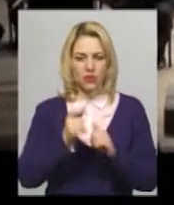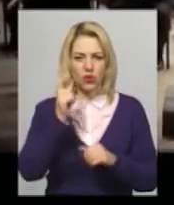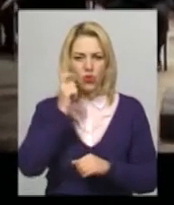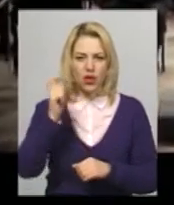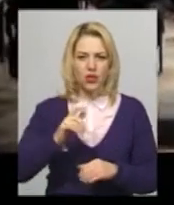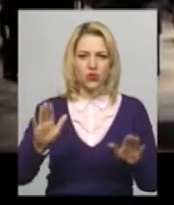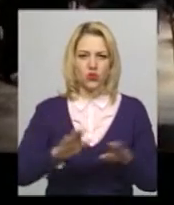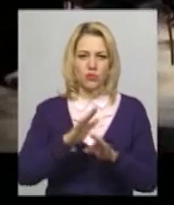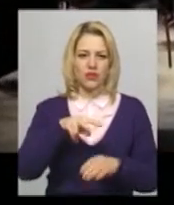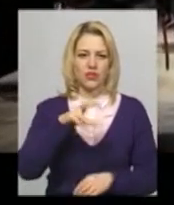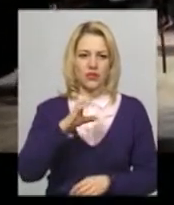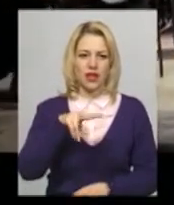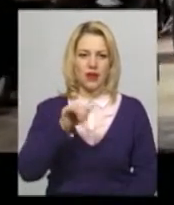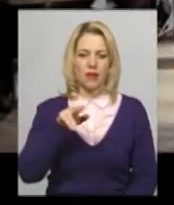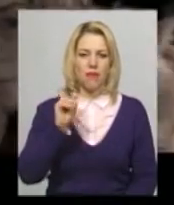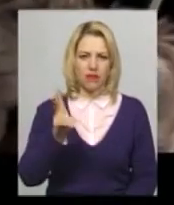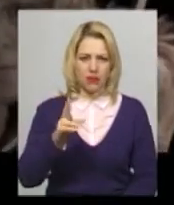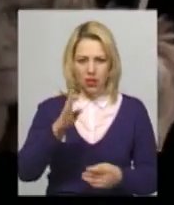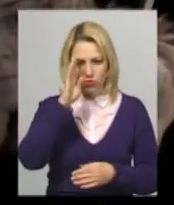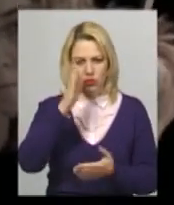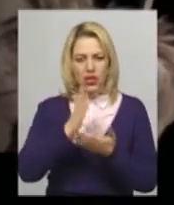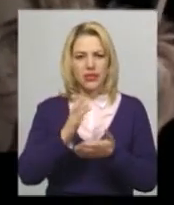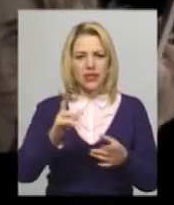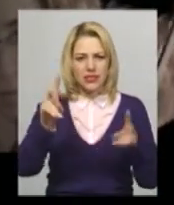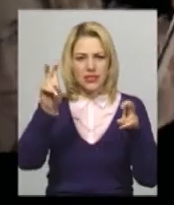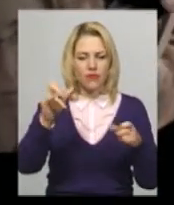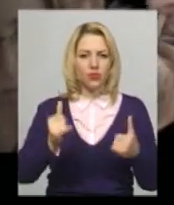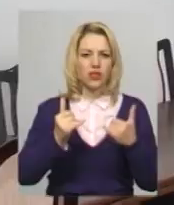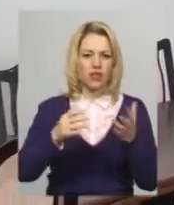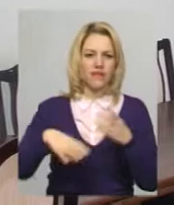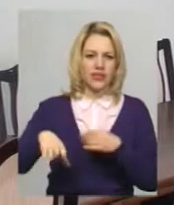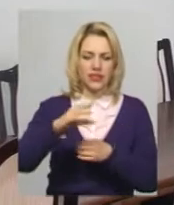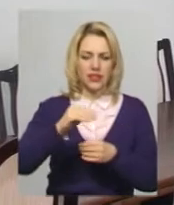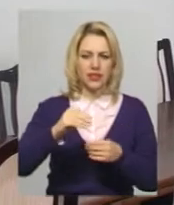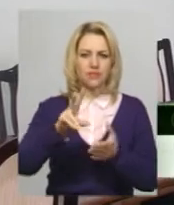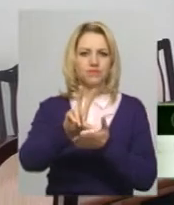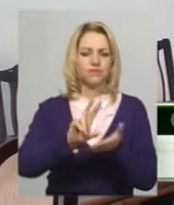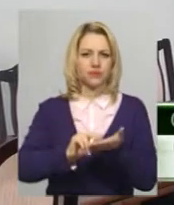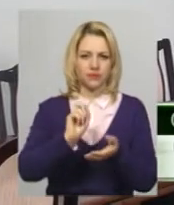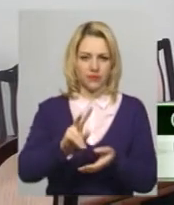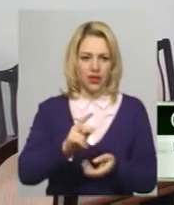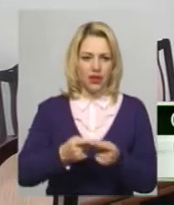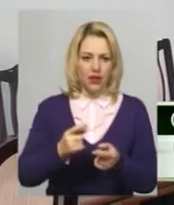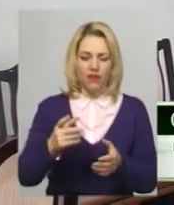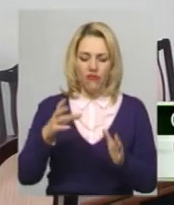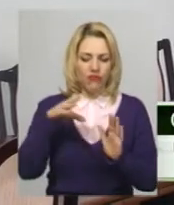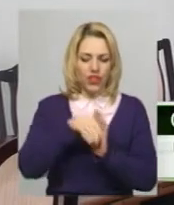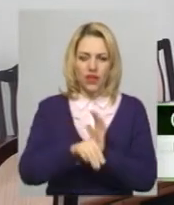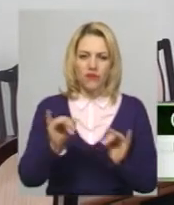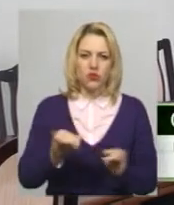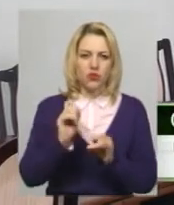На думку Олександра Драгана, він є людиною-символом для багатьох музикантів сьогодення. Війде в історію, напевне, як унікальна